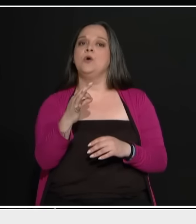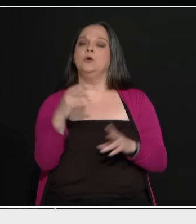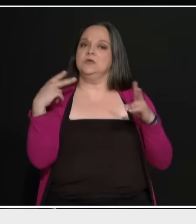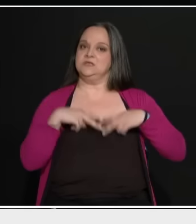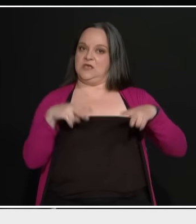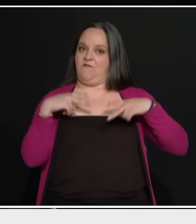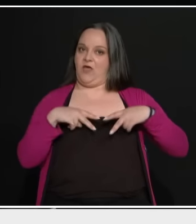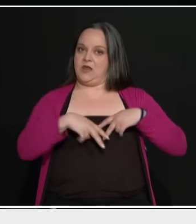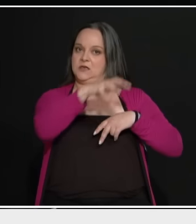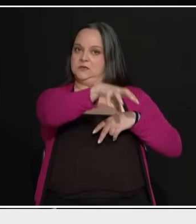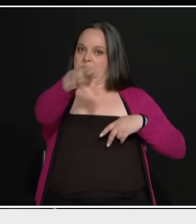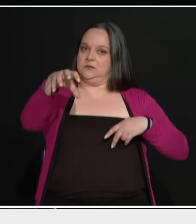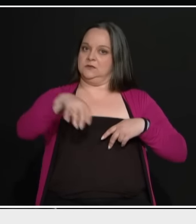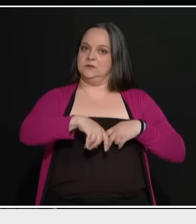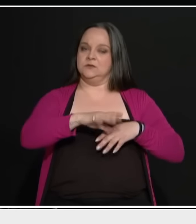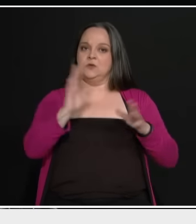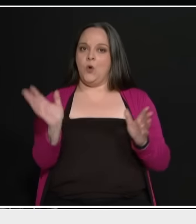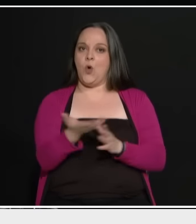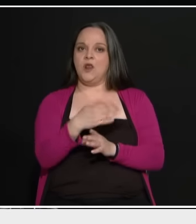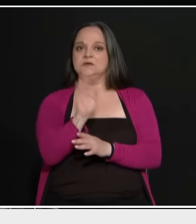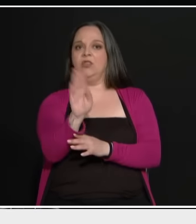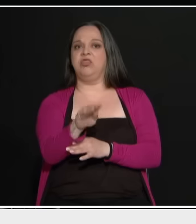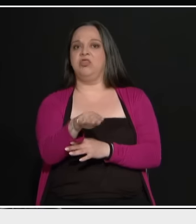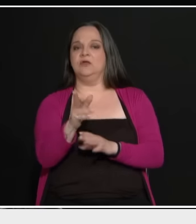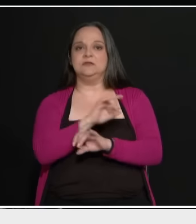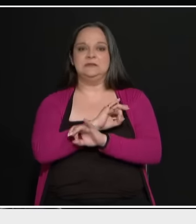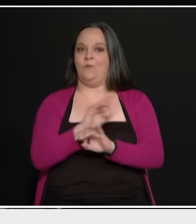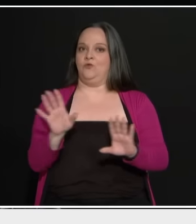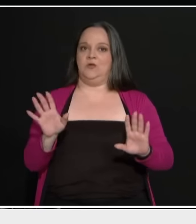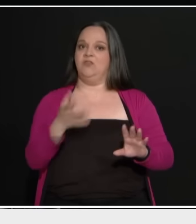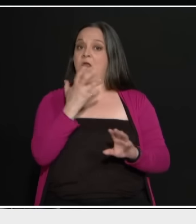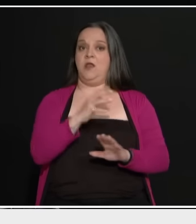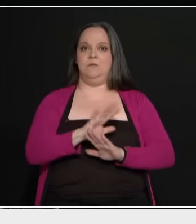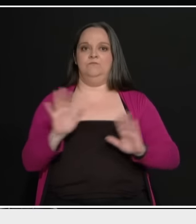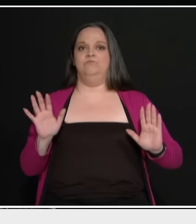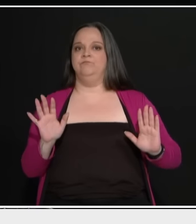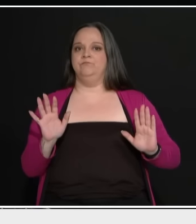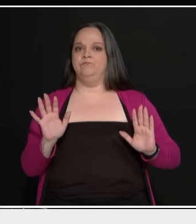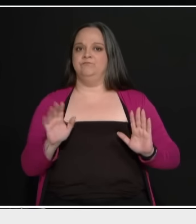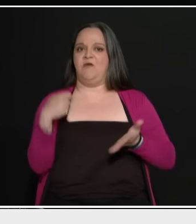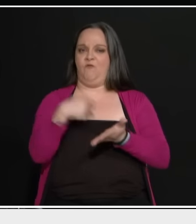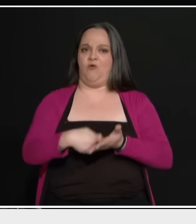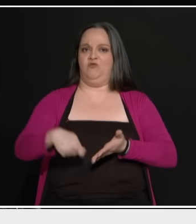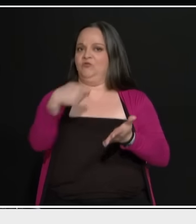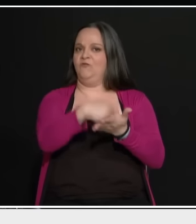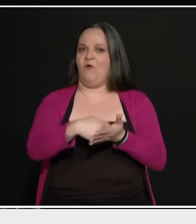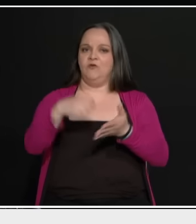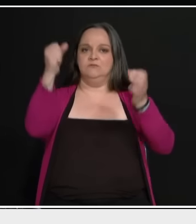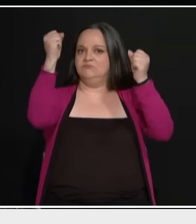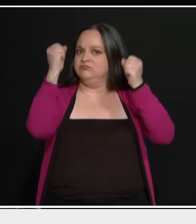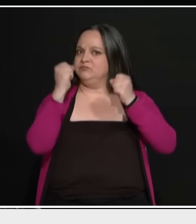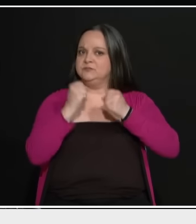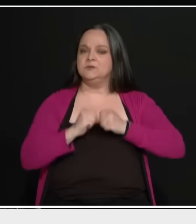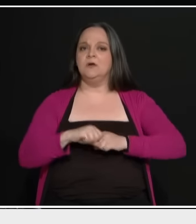όλες του κλότσου και του μπάτσου. Δεν είναι σοβαροί. Όλο φορελογίες βάζουν, όλο